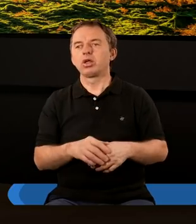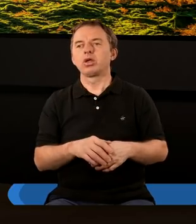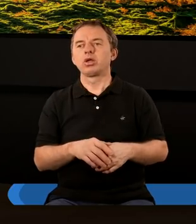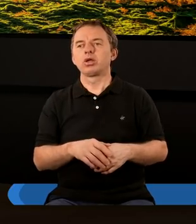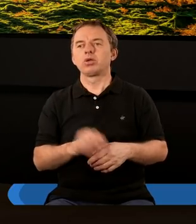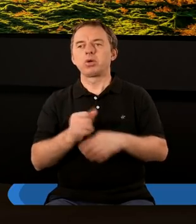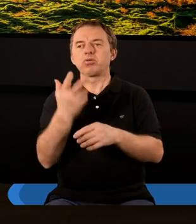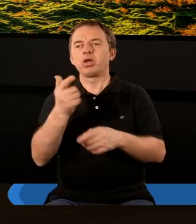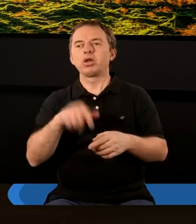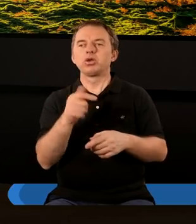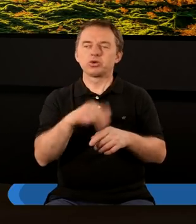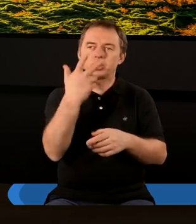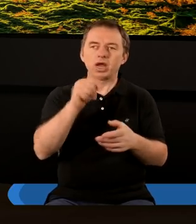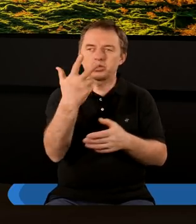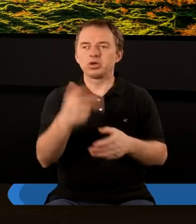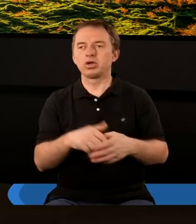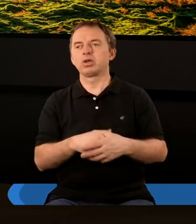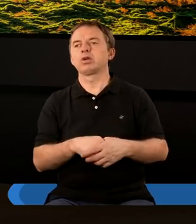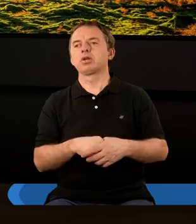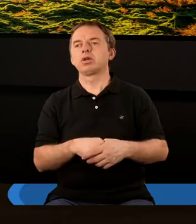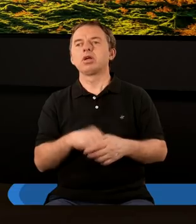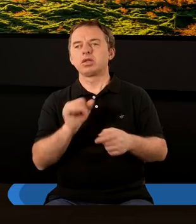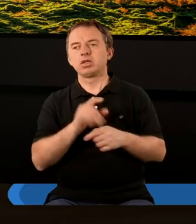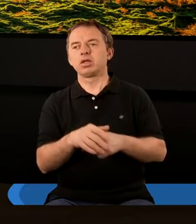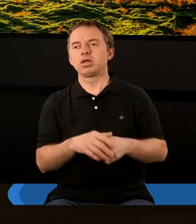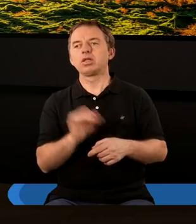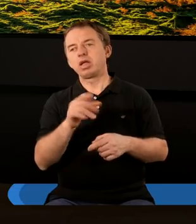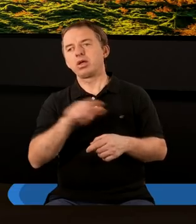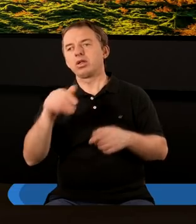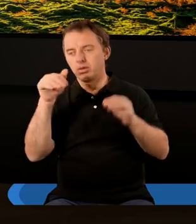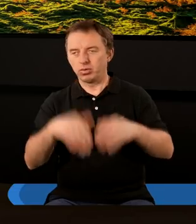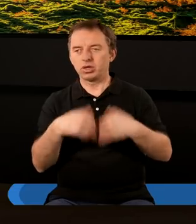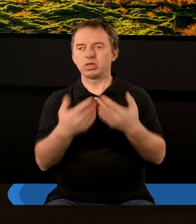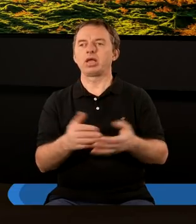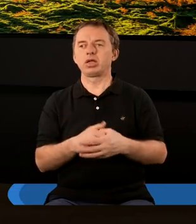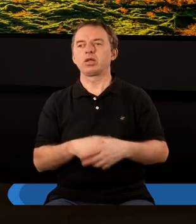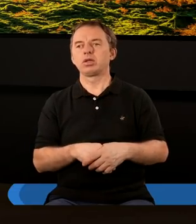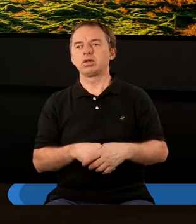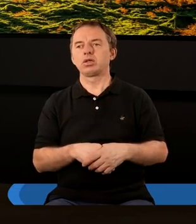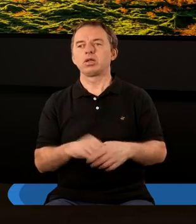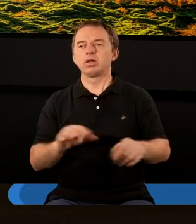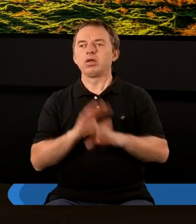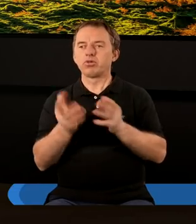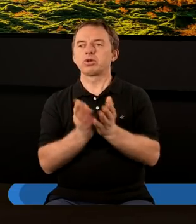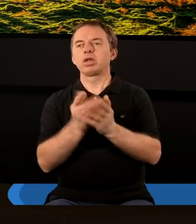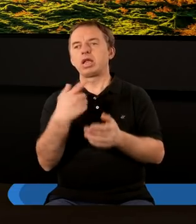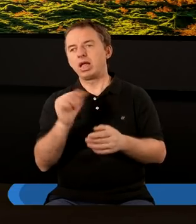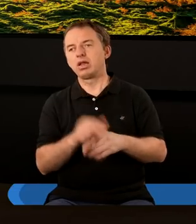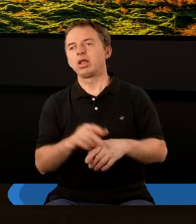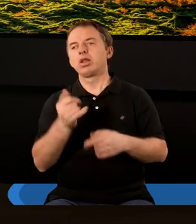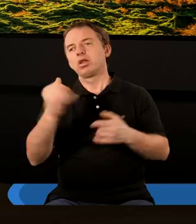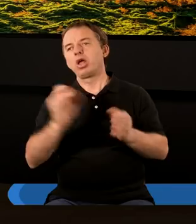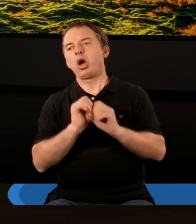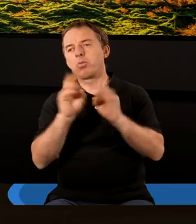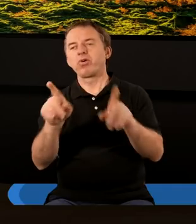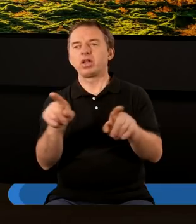3 albo 3 razy 3. Więc takie rzeczy możemy znaleźć czy też w księdze Daniela i